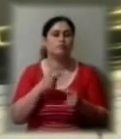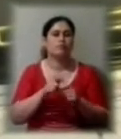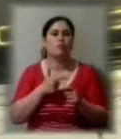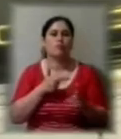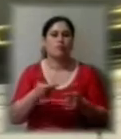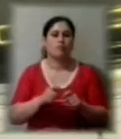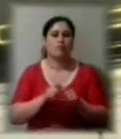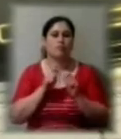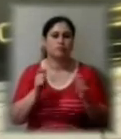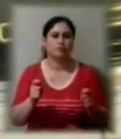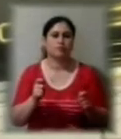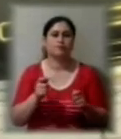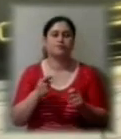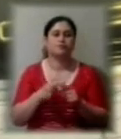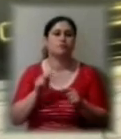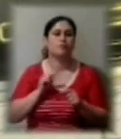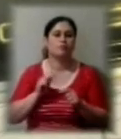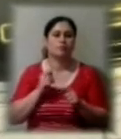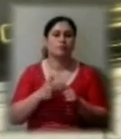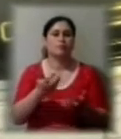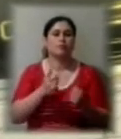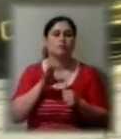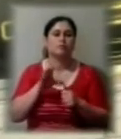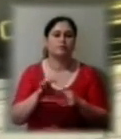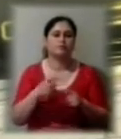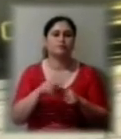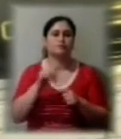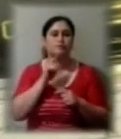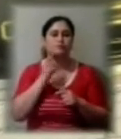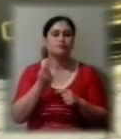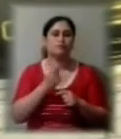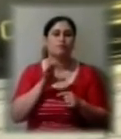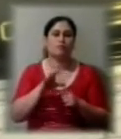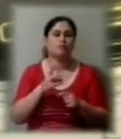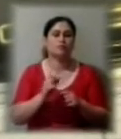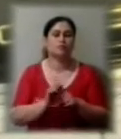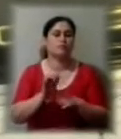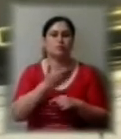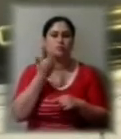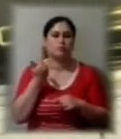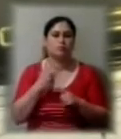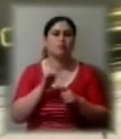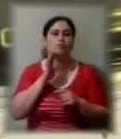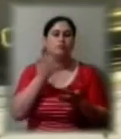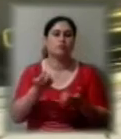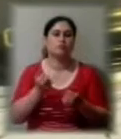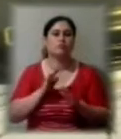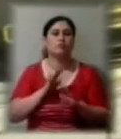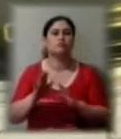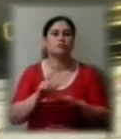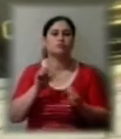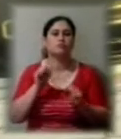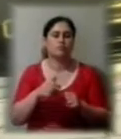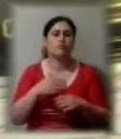готові до роботи, готові приймати автобуси. Поки ще жоден автобус не відправлявся. Вранці отримали розпорядження, що можемо відпускати